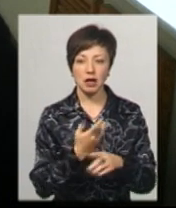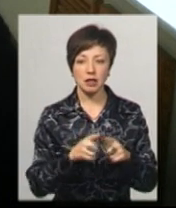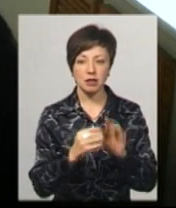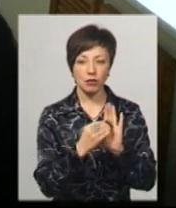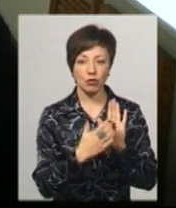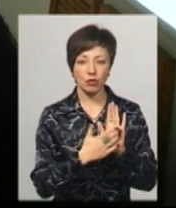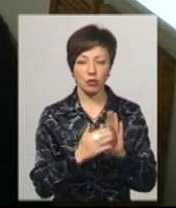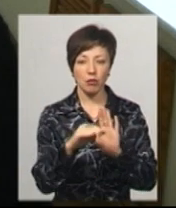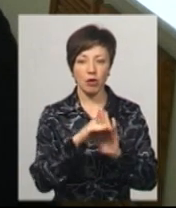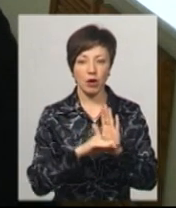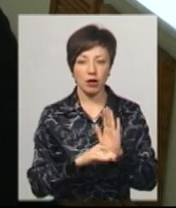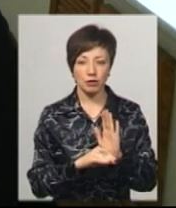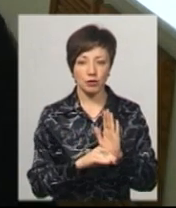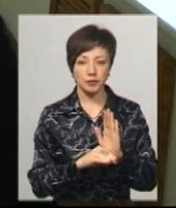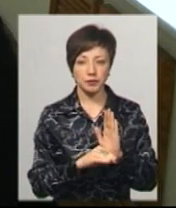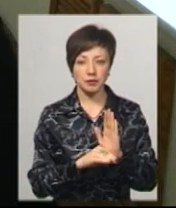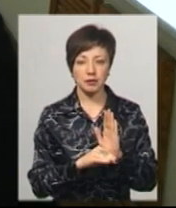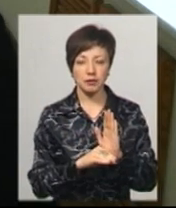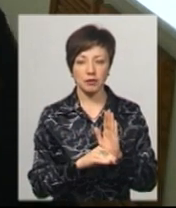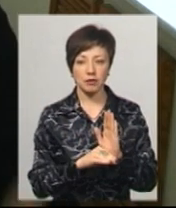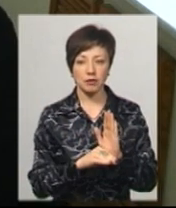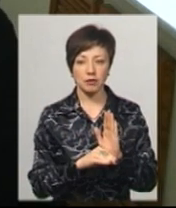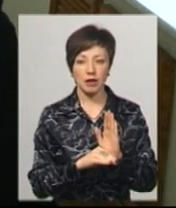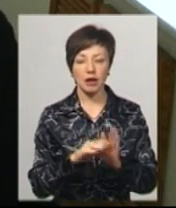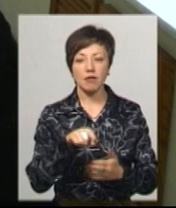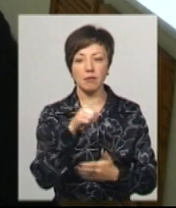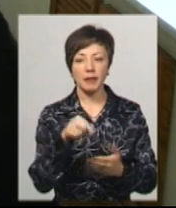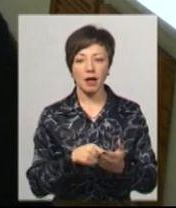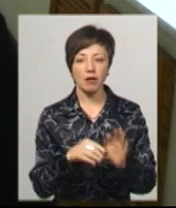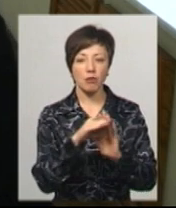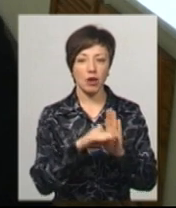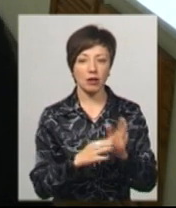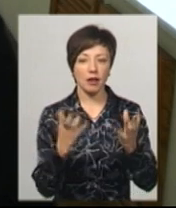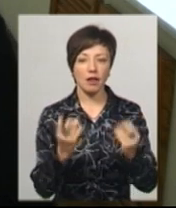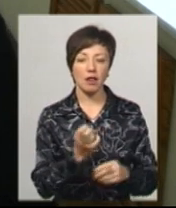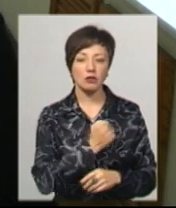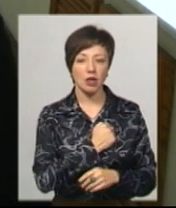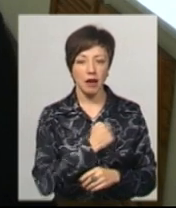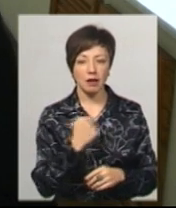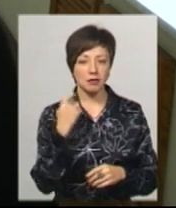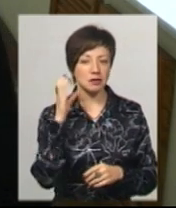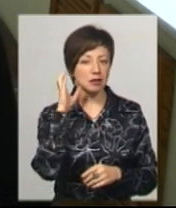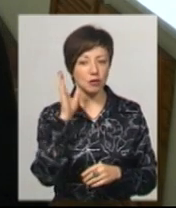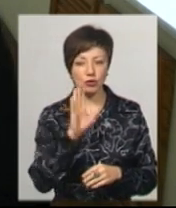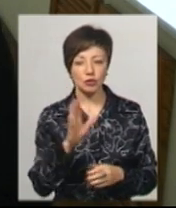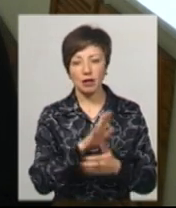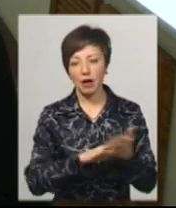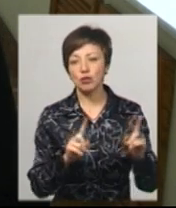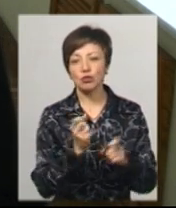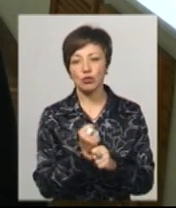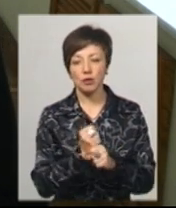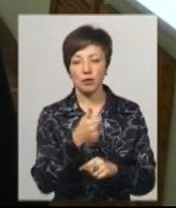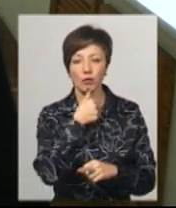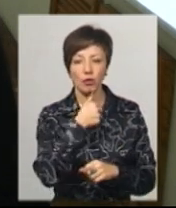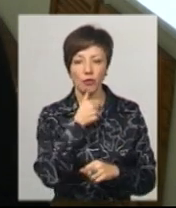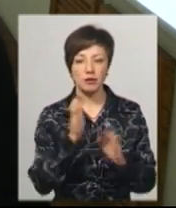пункт в питанні порядку денного. На жаль, нас було не почуто. Що будемо робити? Будемо